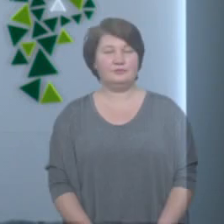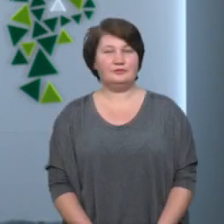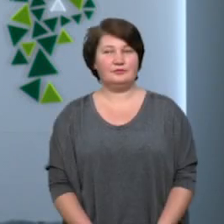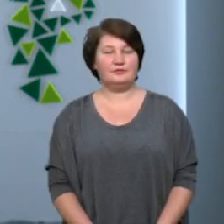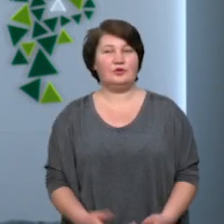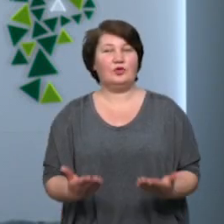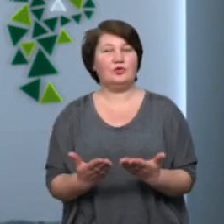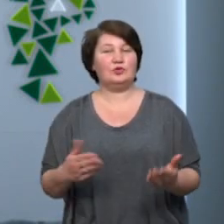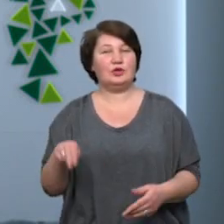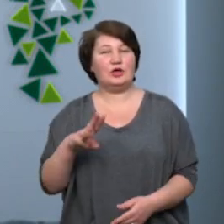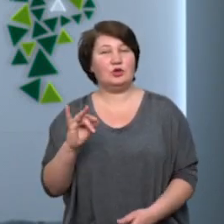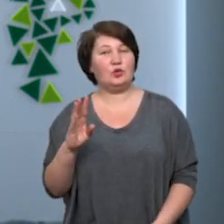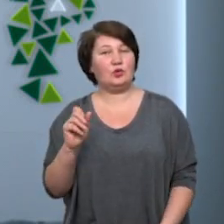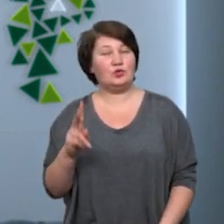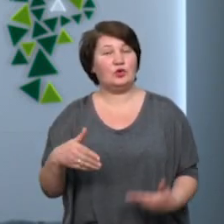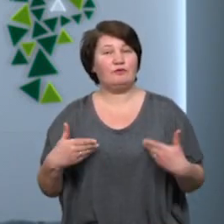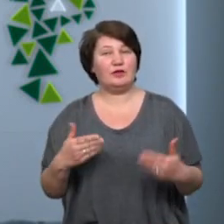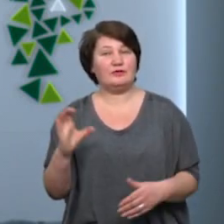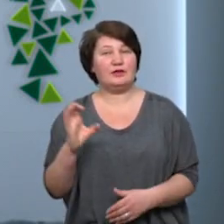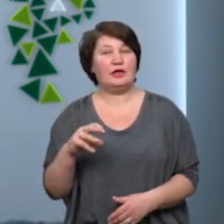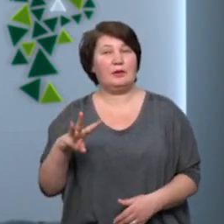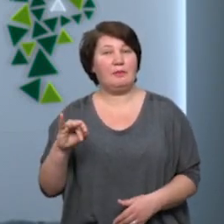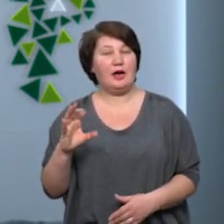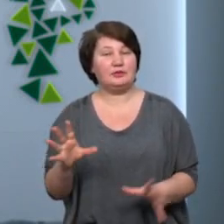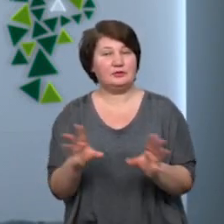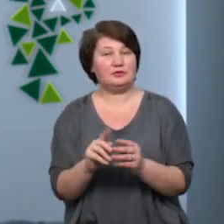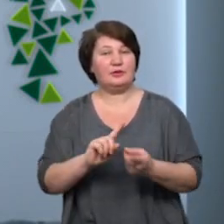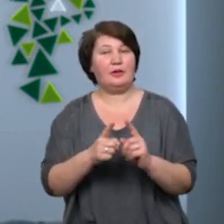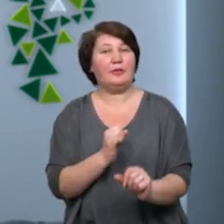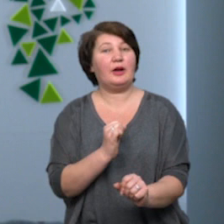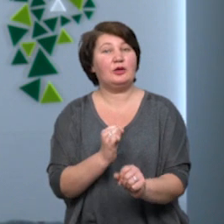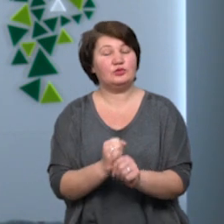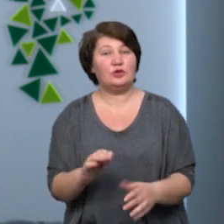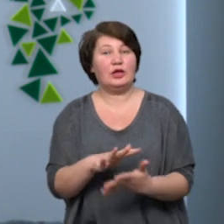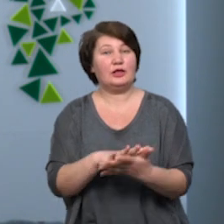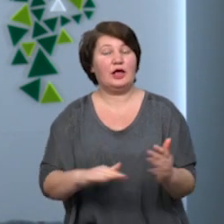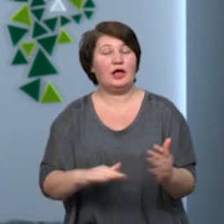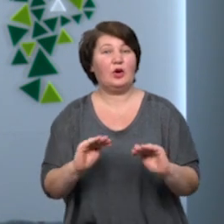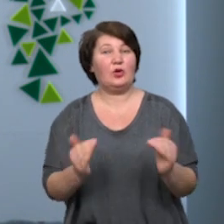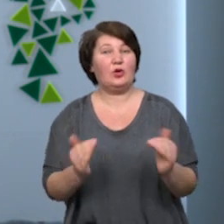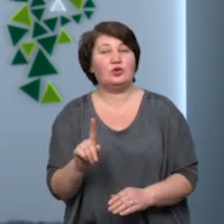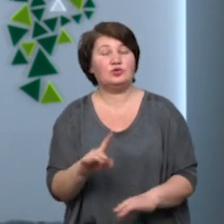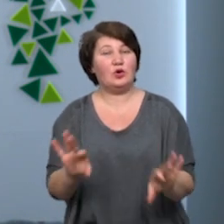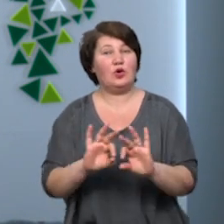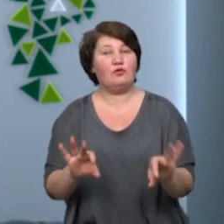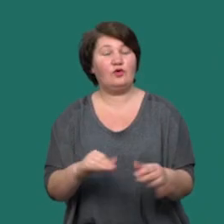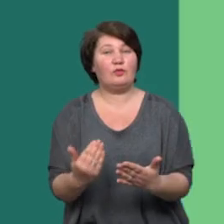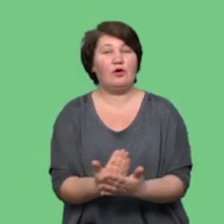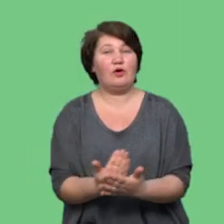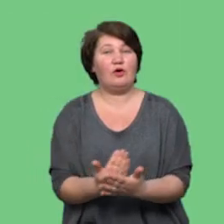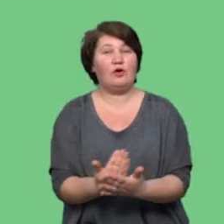У студії Діана Коржук вітаю. Світлана Мага зі мною в тандемі працює. Ну і далі коротко, про що говоримо у випуску.